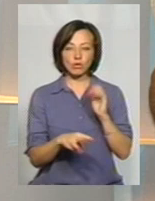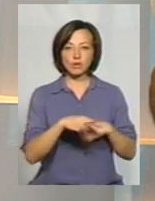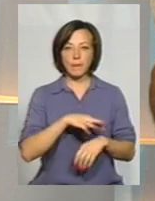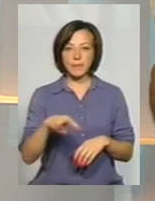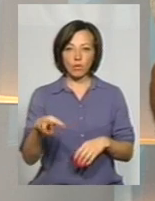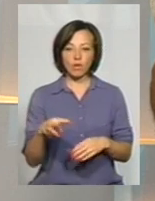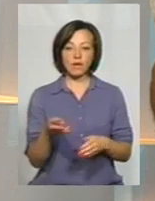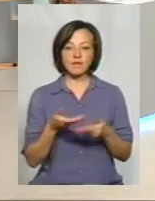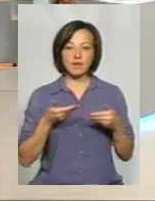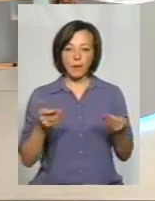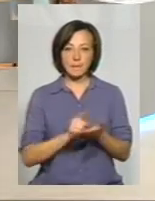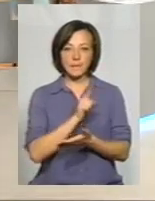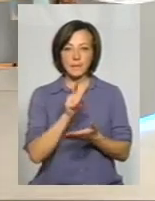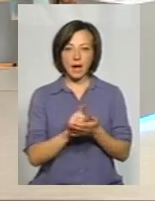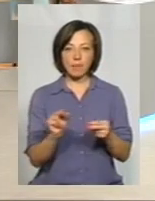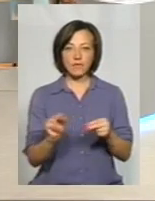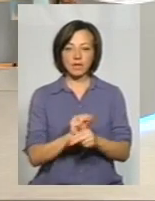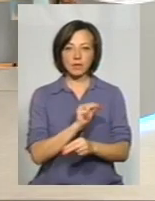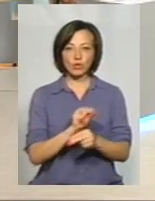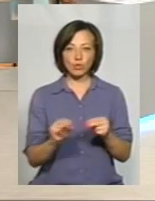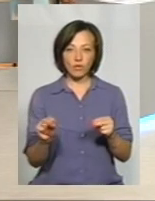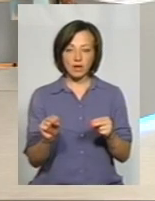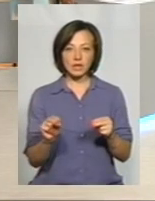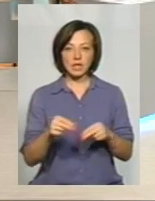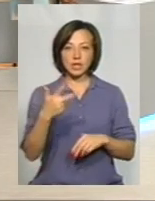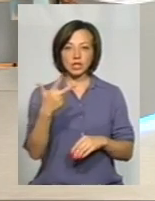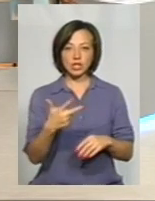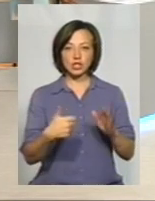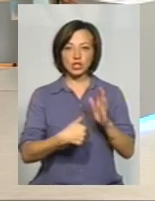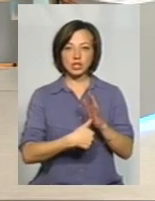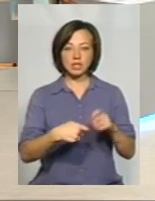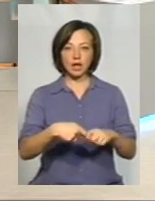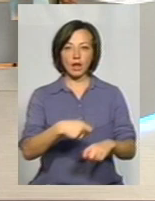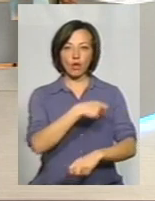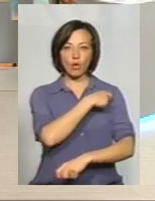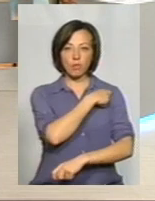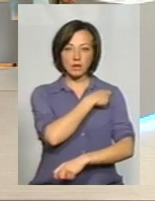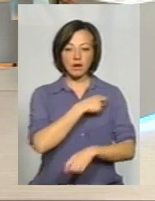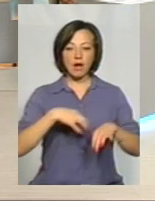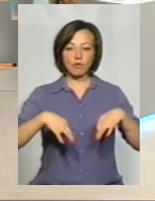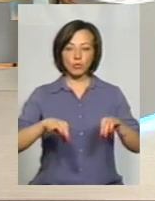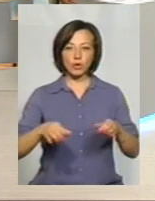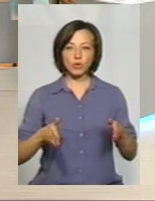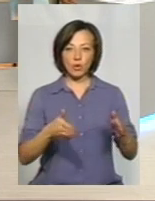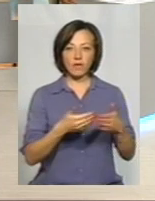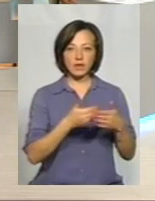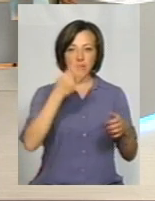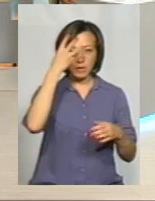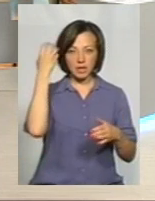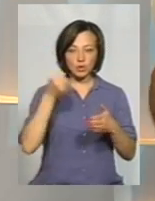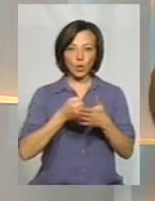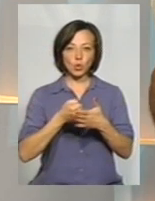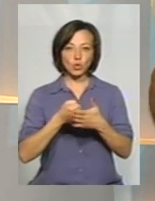ми маємо відремонтувати майже 36 км автобільної дороги від Хмельницького до